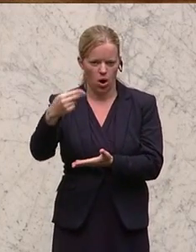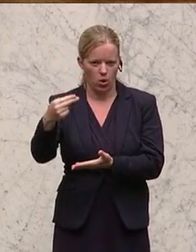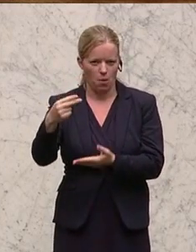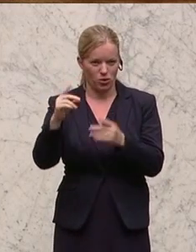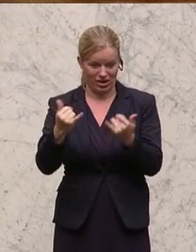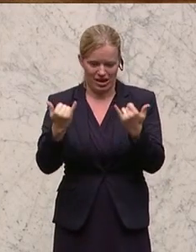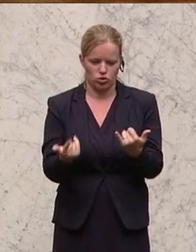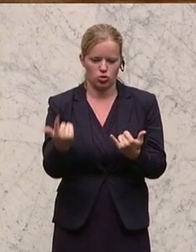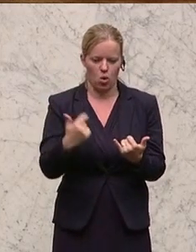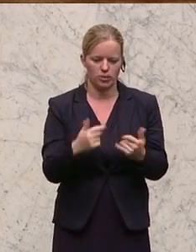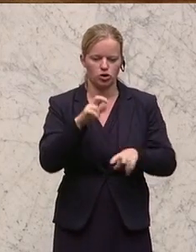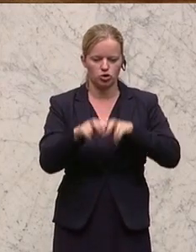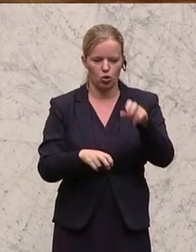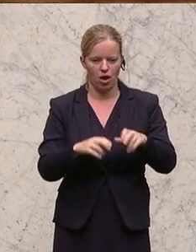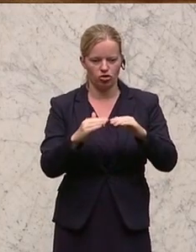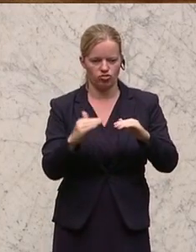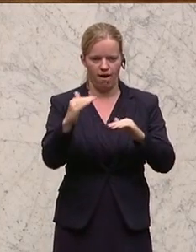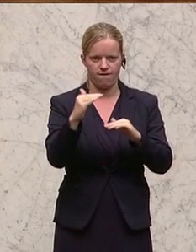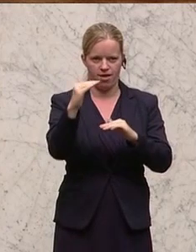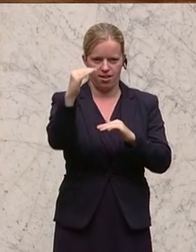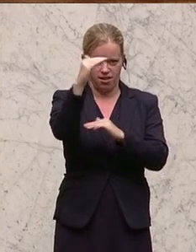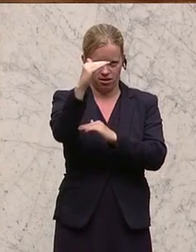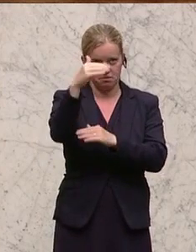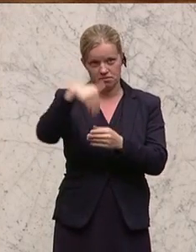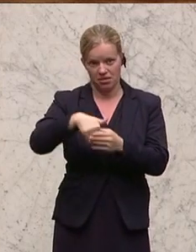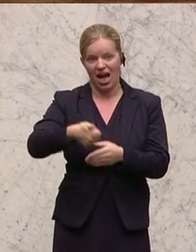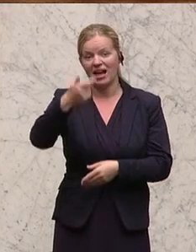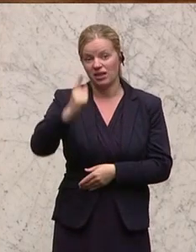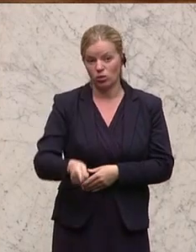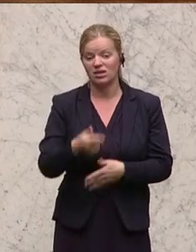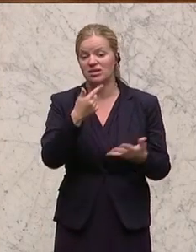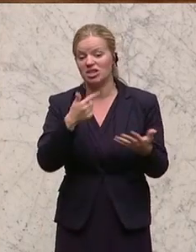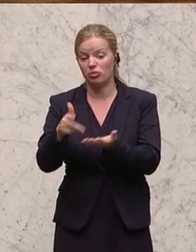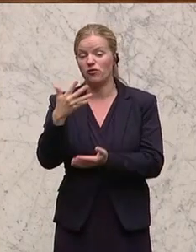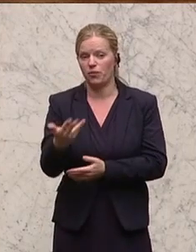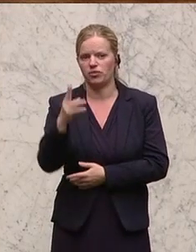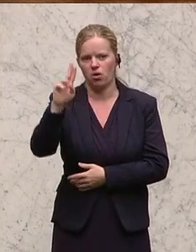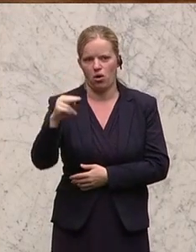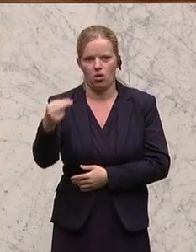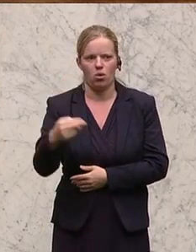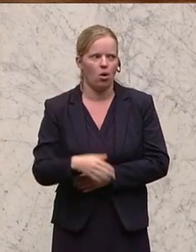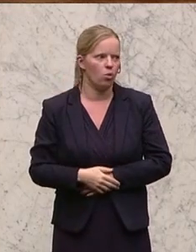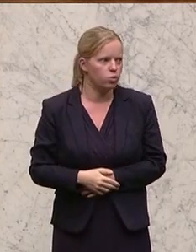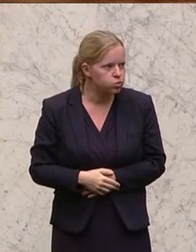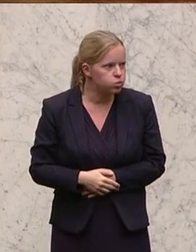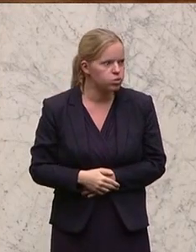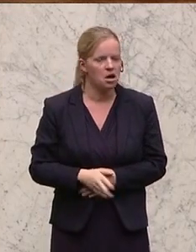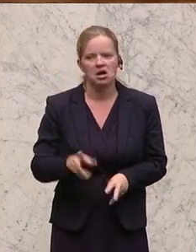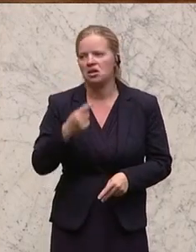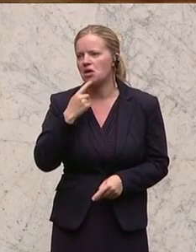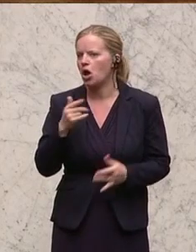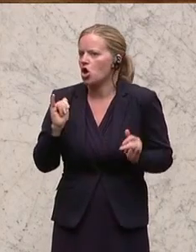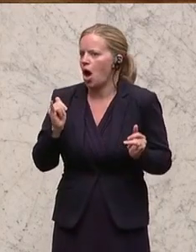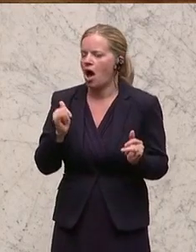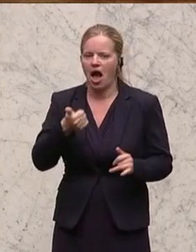Staffelung jetzt ja im Steuersatz und dann haben wir eine Steuer von 1.750 Euro. Ja, Sie können jetzt sagen, mein Gott, 1.000 Euro ist nicht die